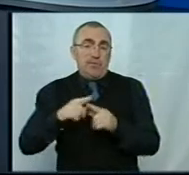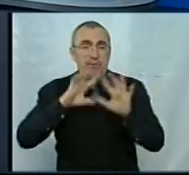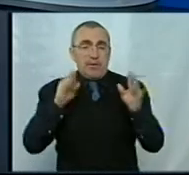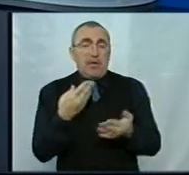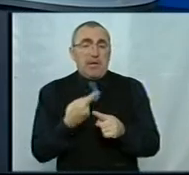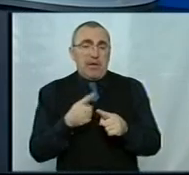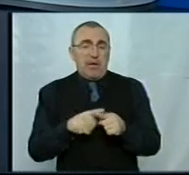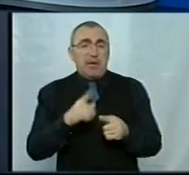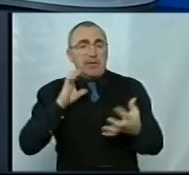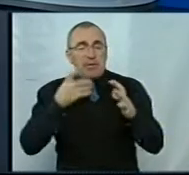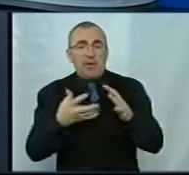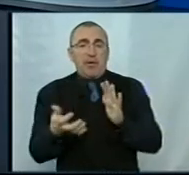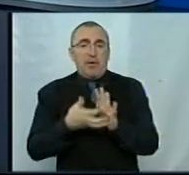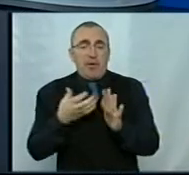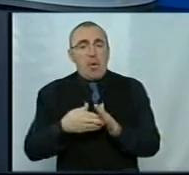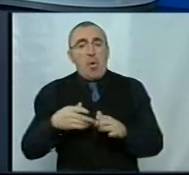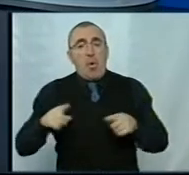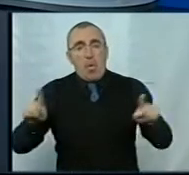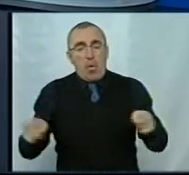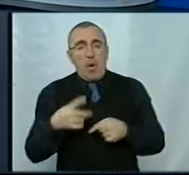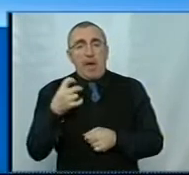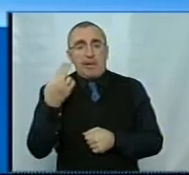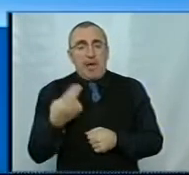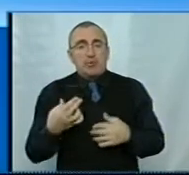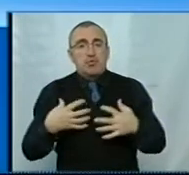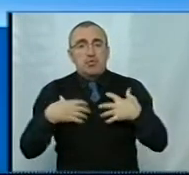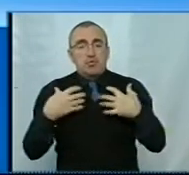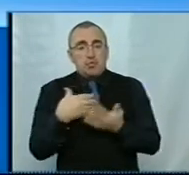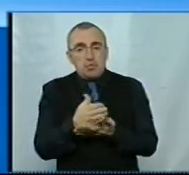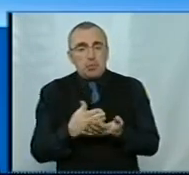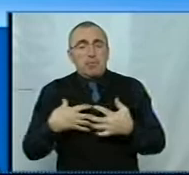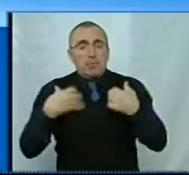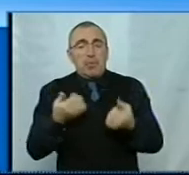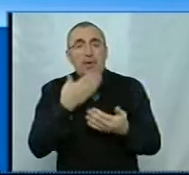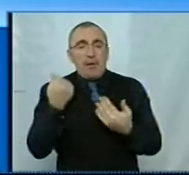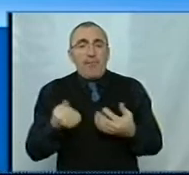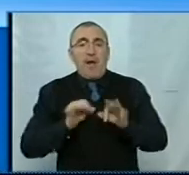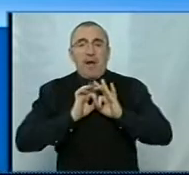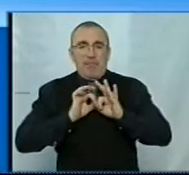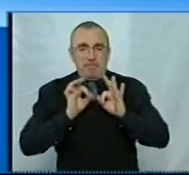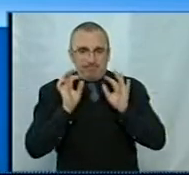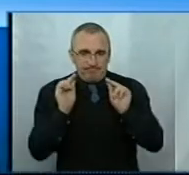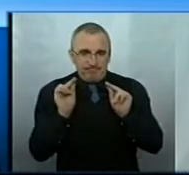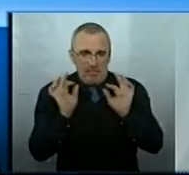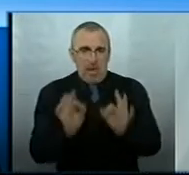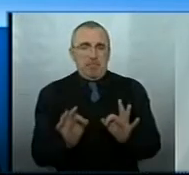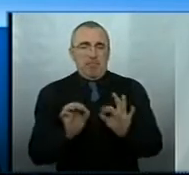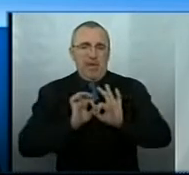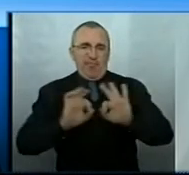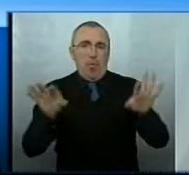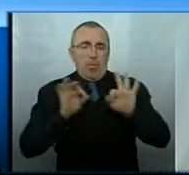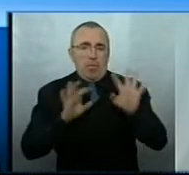це є серйозним недоліком організації з боку Національної служби здоров'я, тому що немає адекватного інформування. Тому що